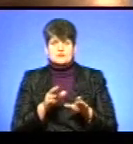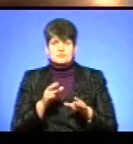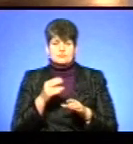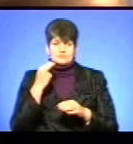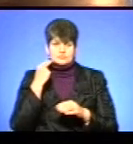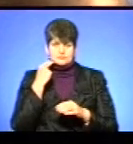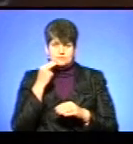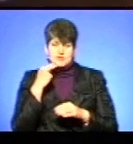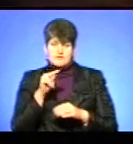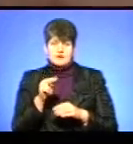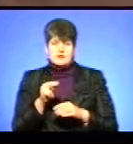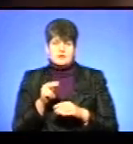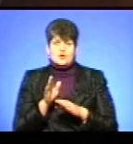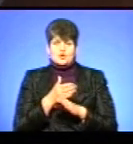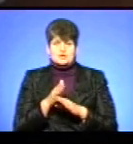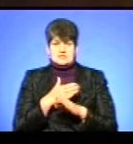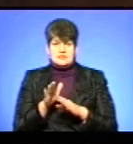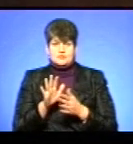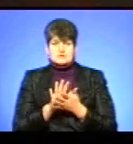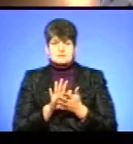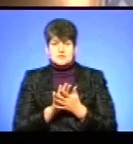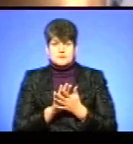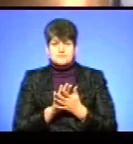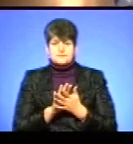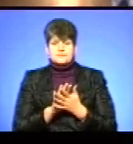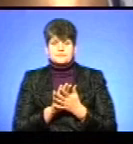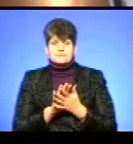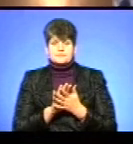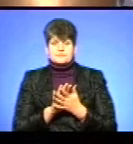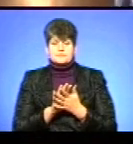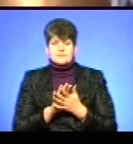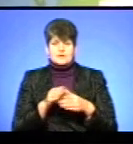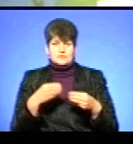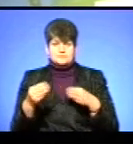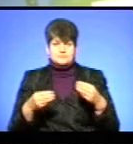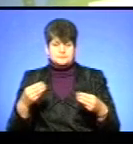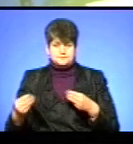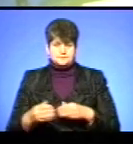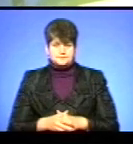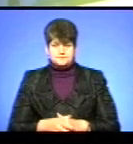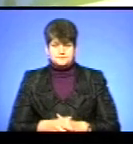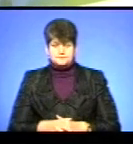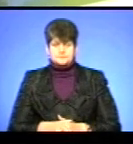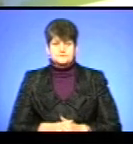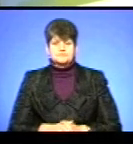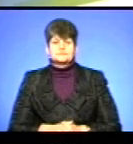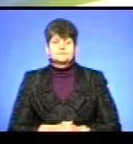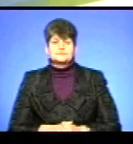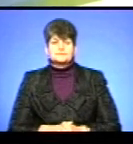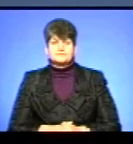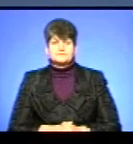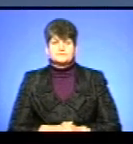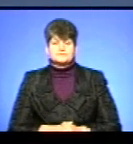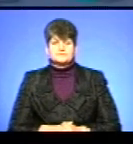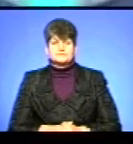роздільного сортування відходів. «Правно сортувати сміття, підтримайте його всім, так». Анжела Шова, Юрій Багрій, новини.